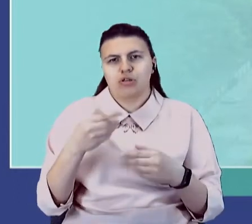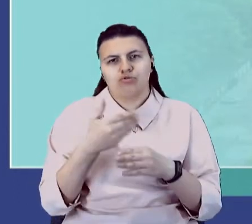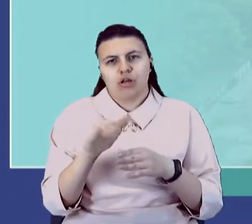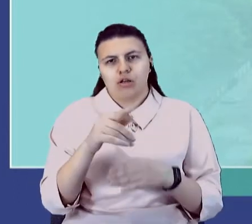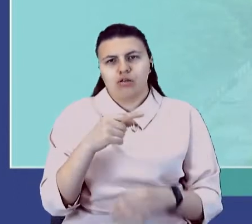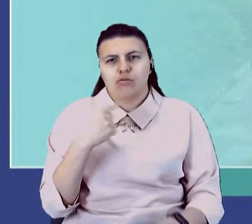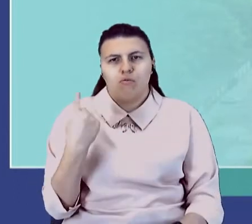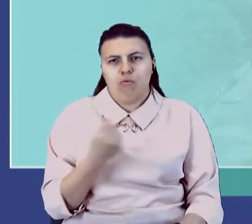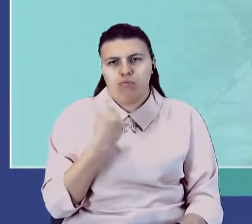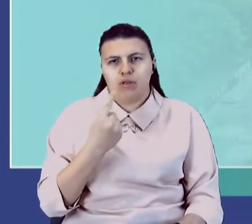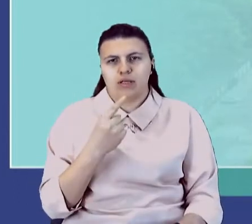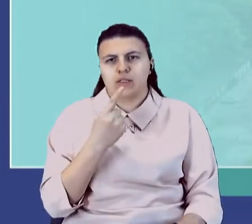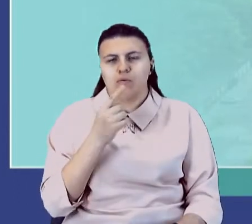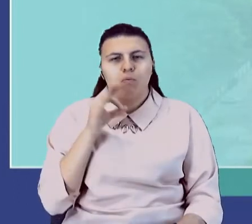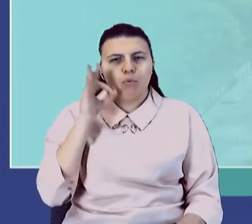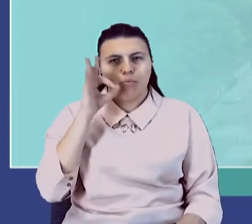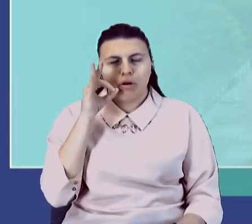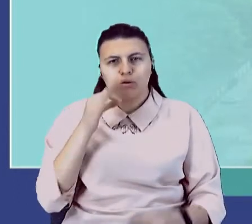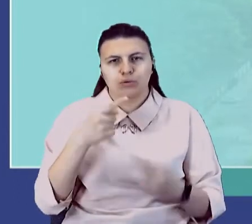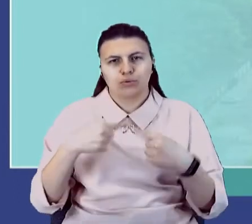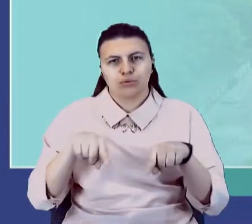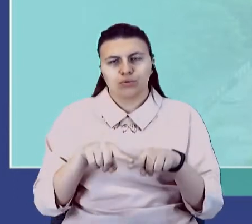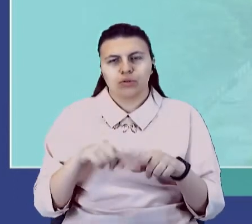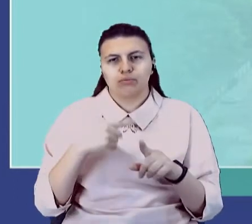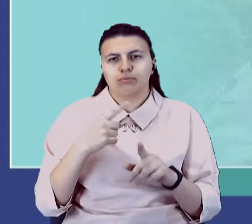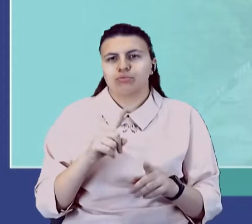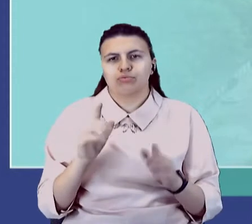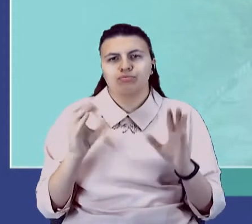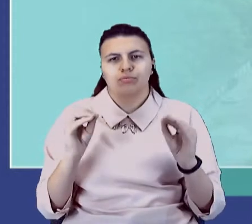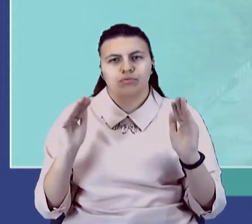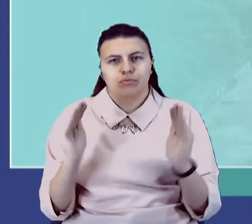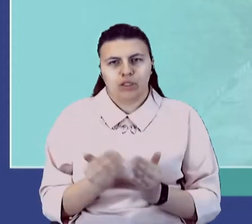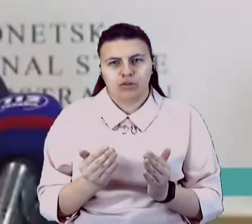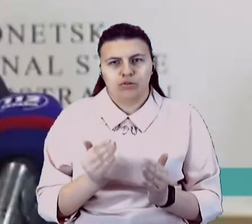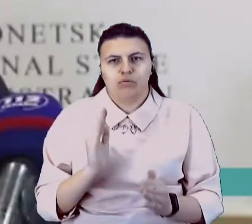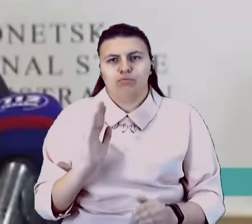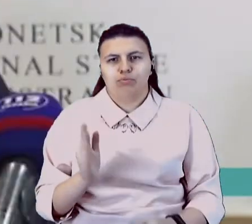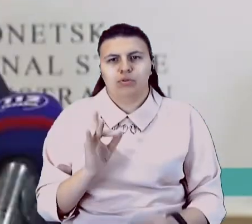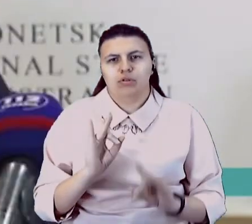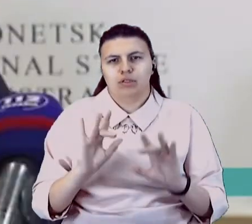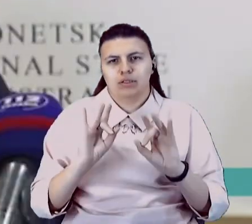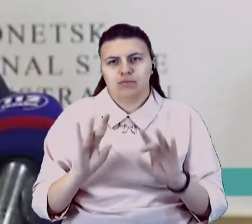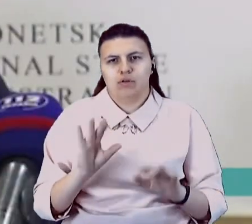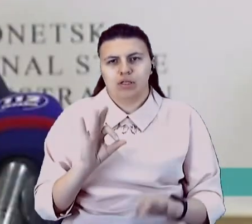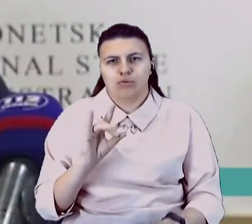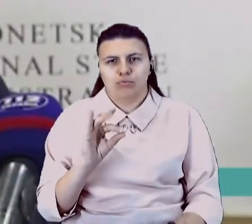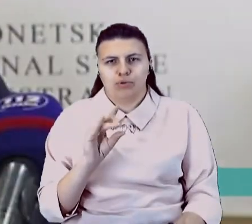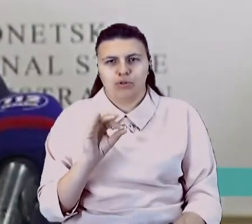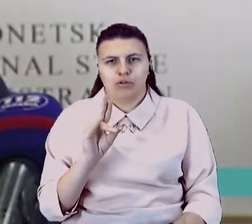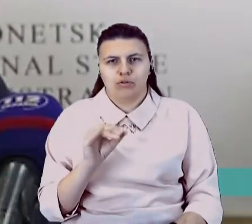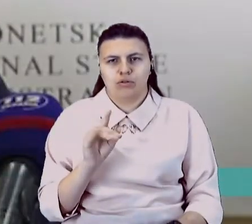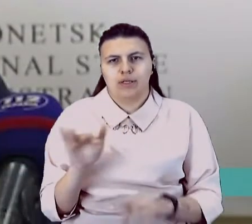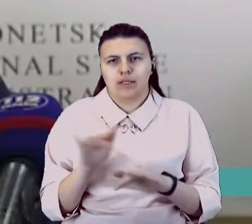Зараз додаткові обмеження, що діятимуть наступні два тижні, розповів Ігор Бойко. Діє заборонене перебування людей